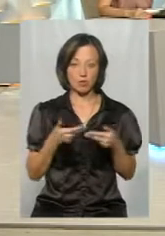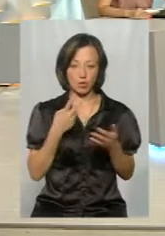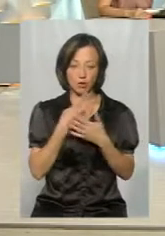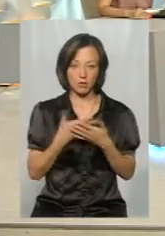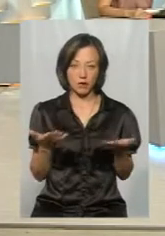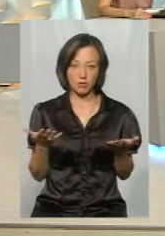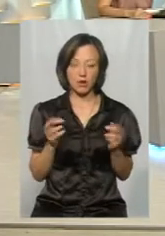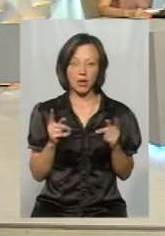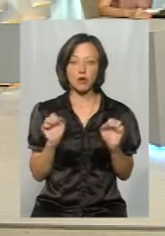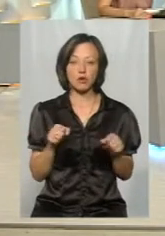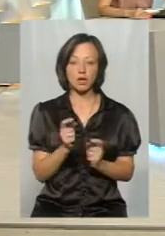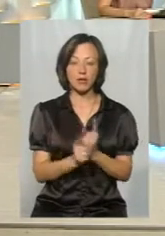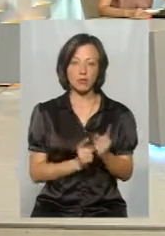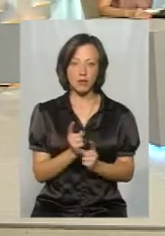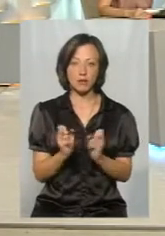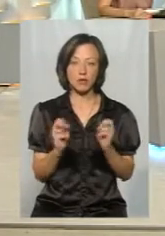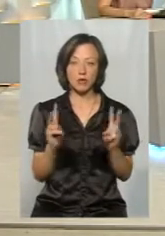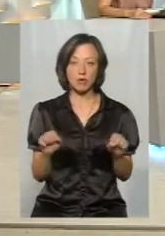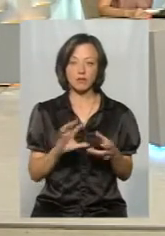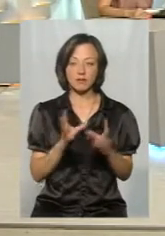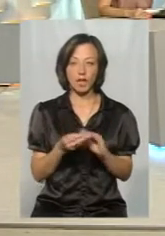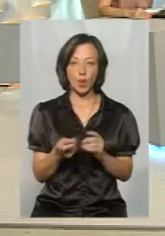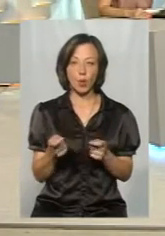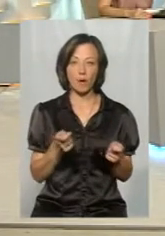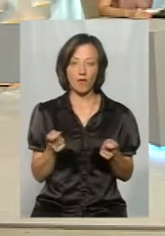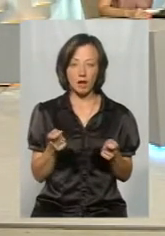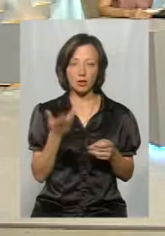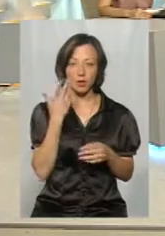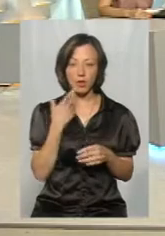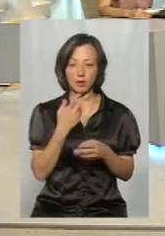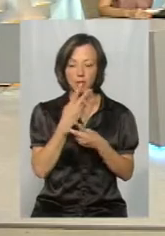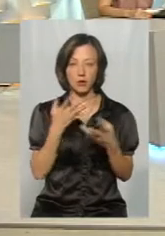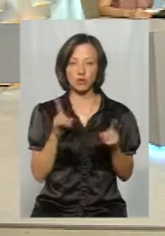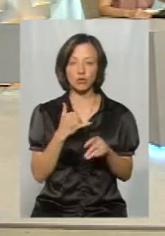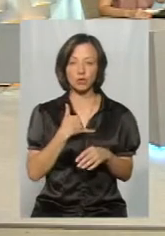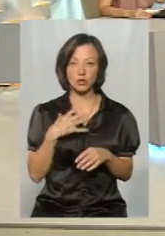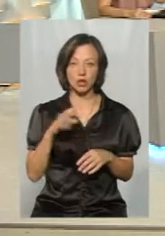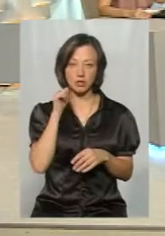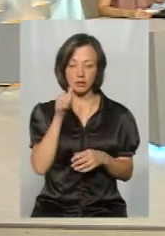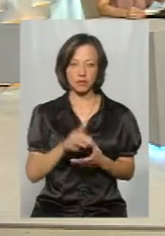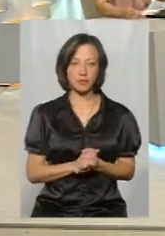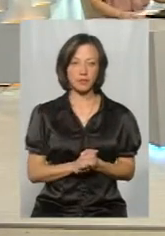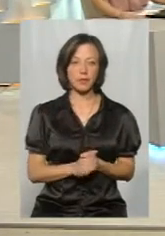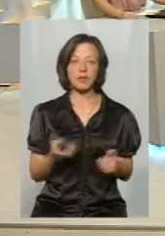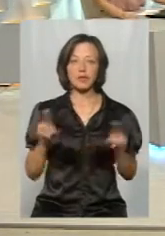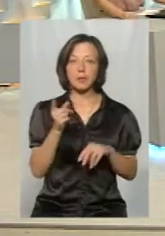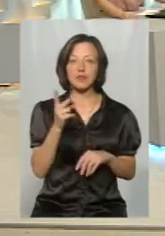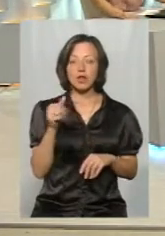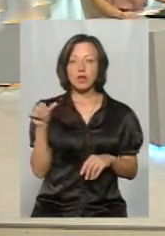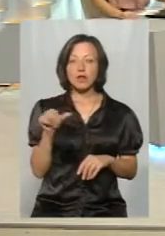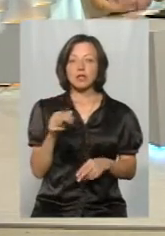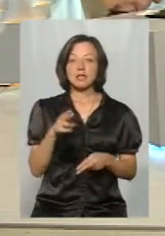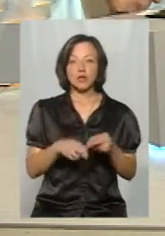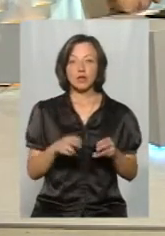бачимо. Як можна реформувати, як можна взагалі управляти, коли ми не бачимо, що нас чекає завтра? І залишаєте півтори хвилинки до